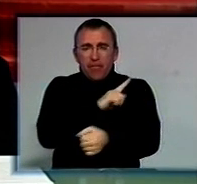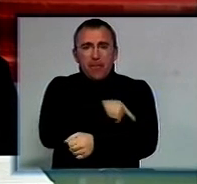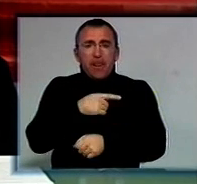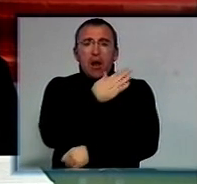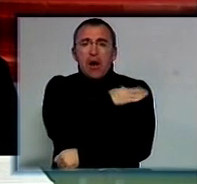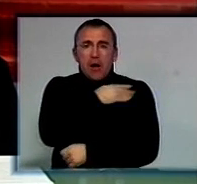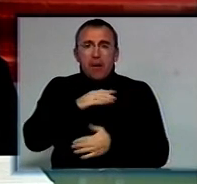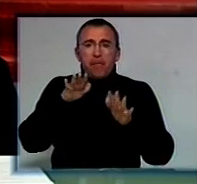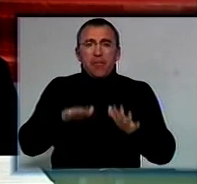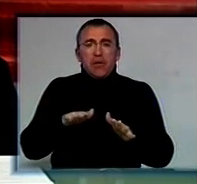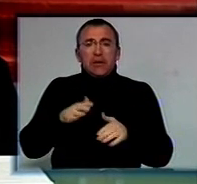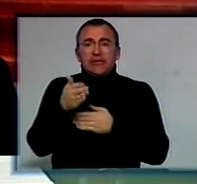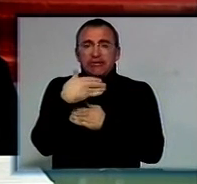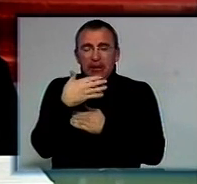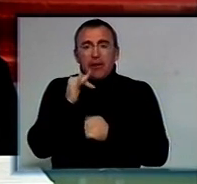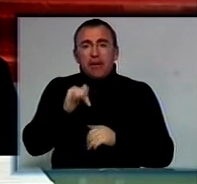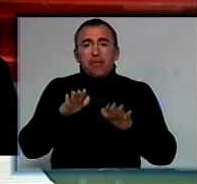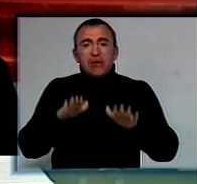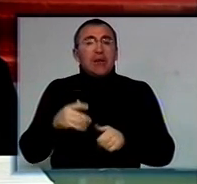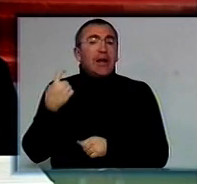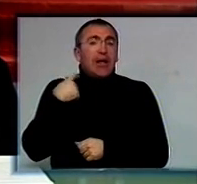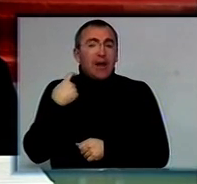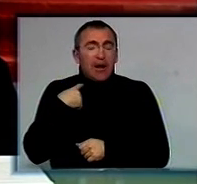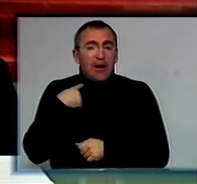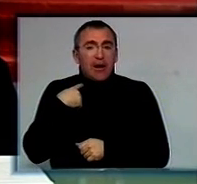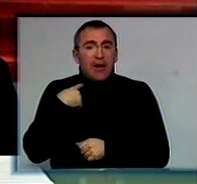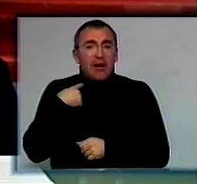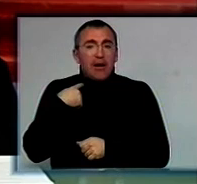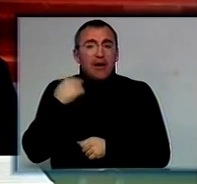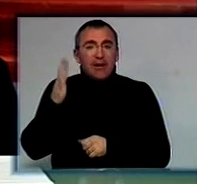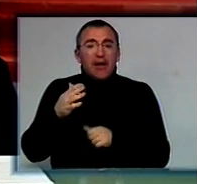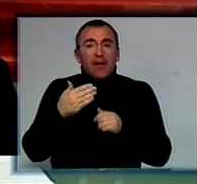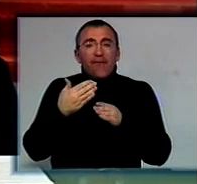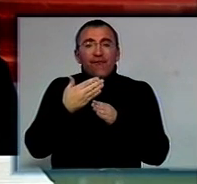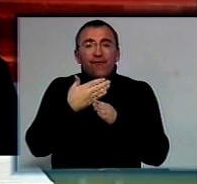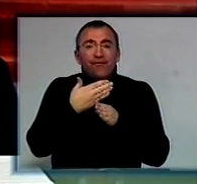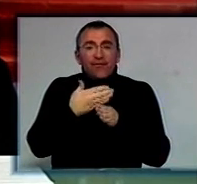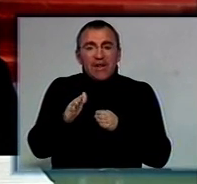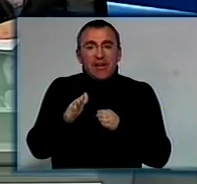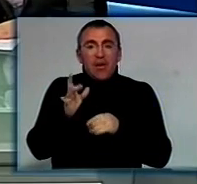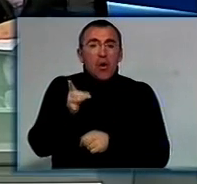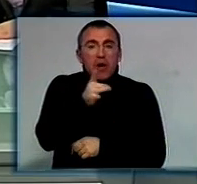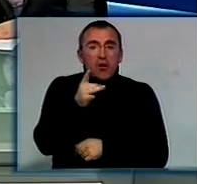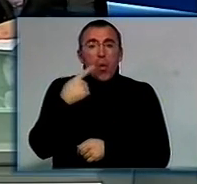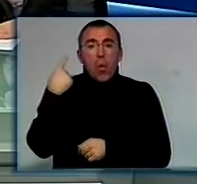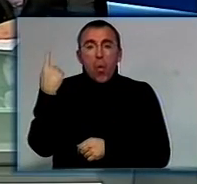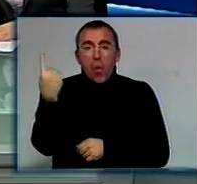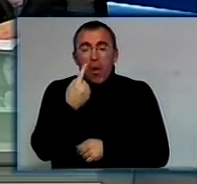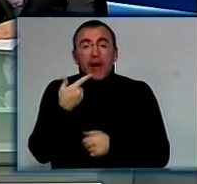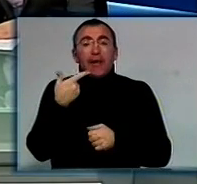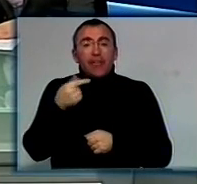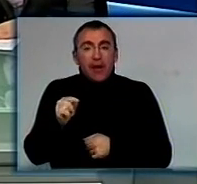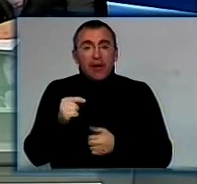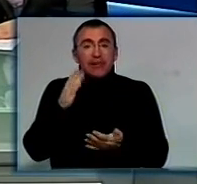Олександрії, міста Знамінки і міста Кіровограда. І всі відділення по районам області, де